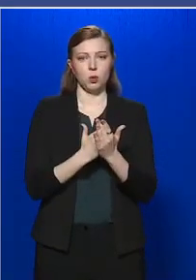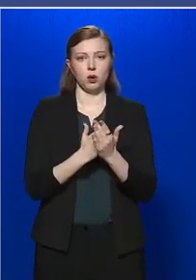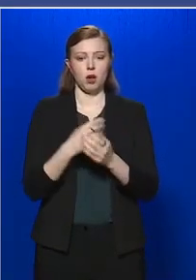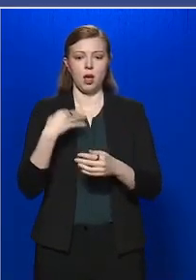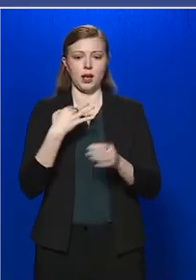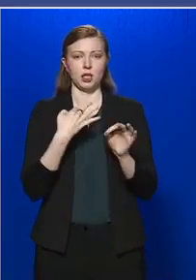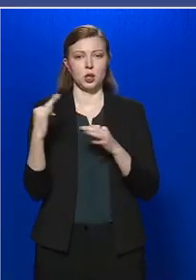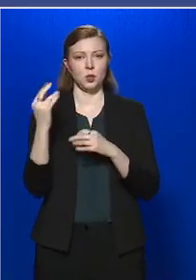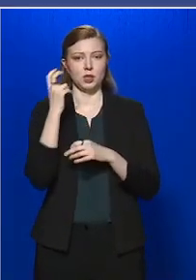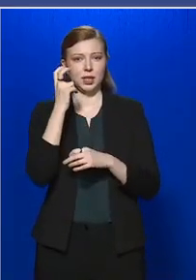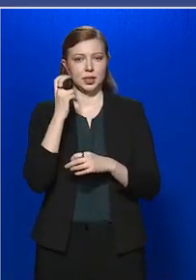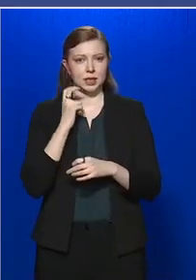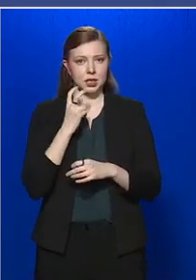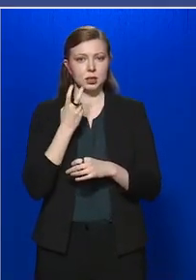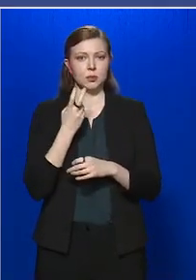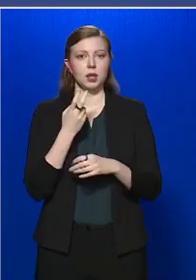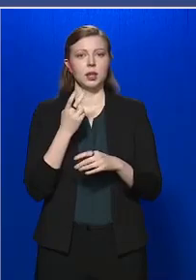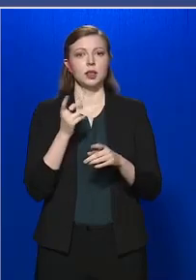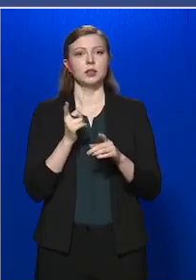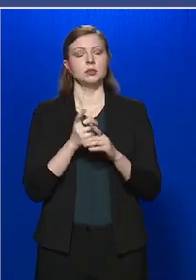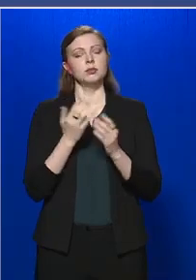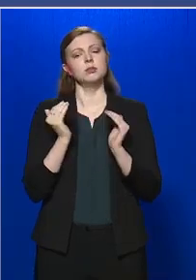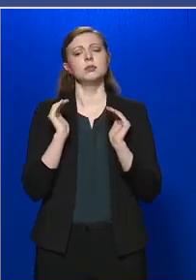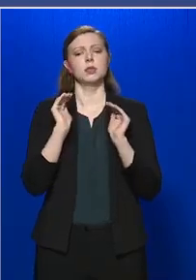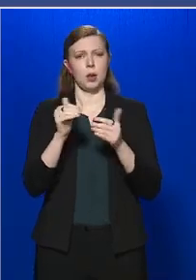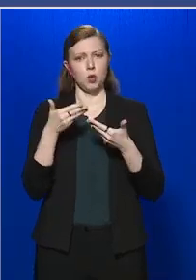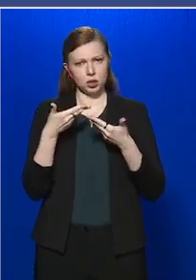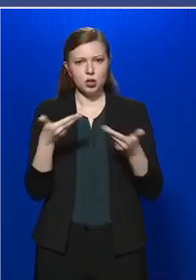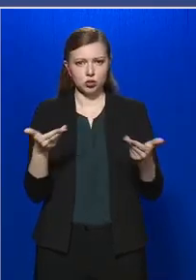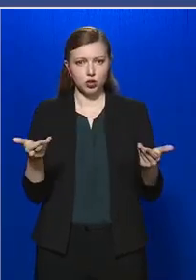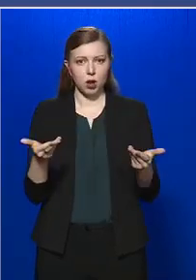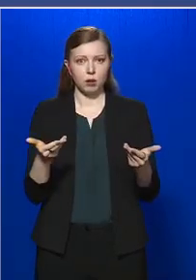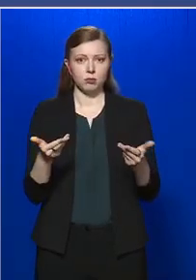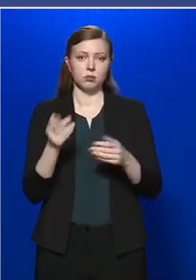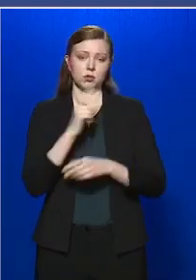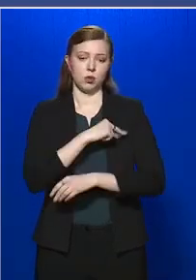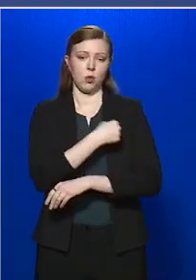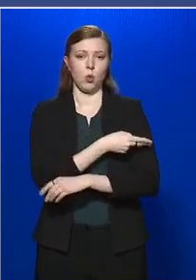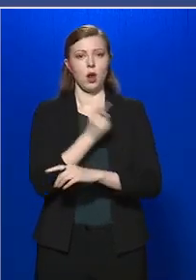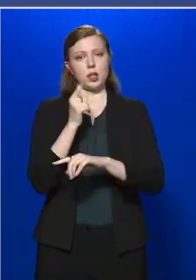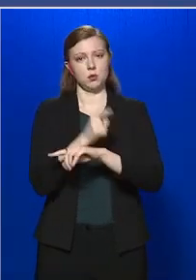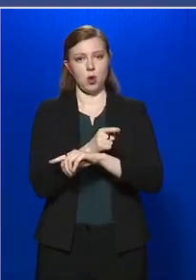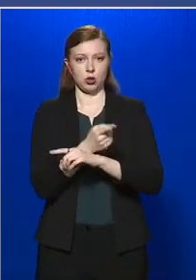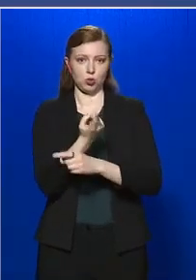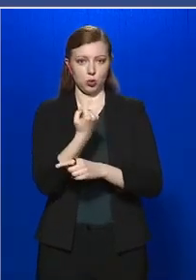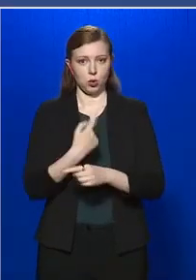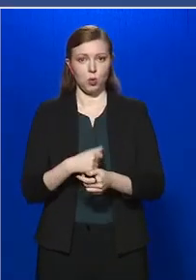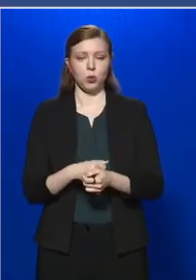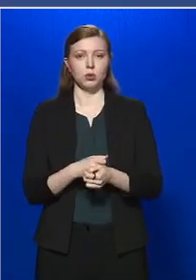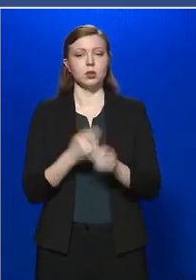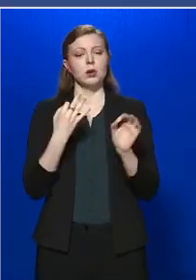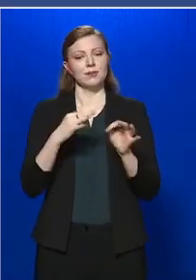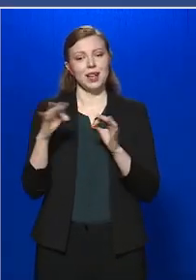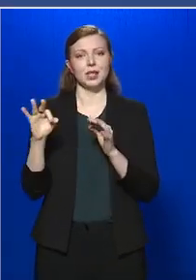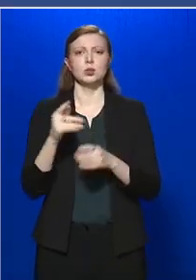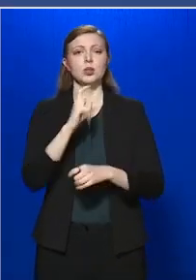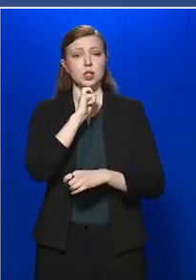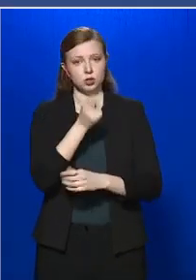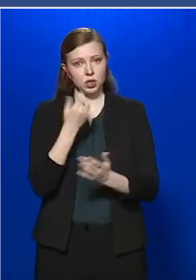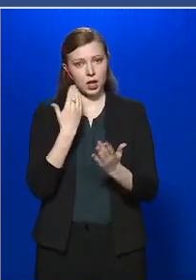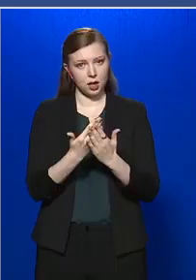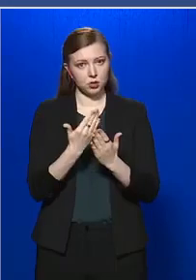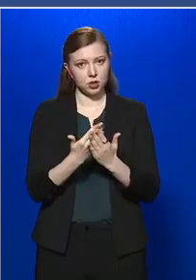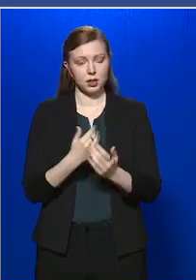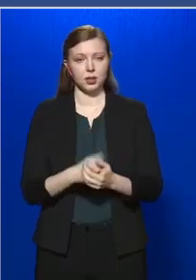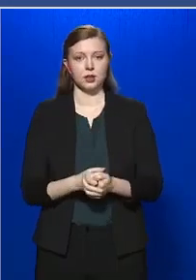egészségügyi intézmények egy olyan támogatást kapjanak a kórházparancsnokok részéről, hogy a felkészülésük sikeres legyen.